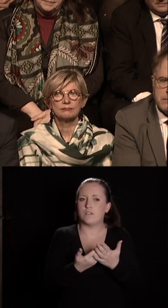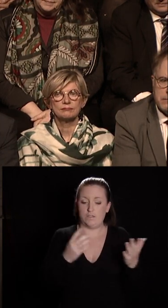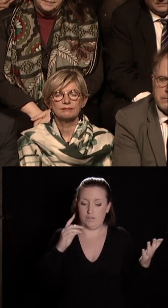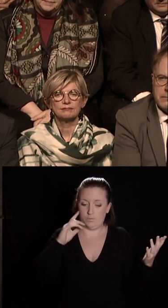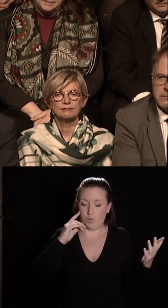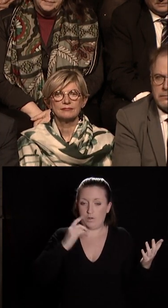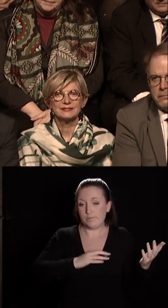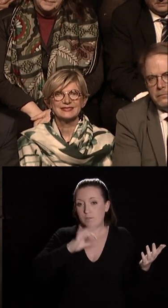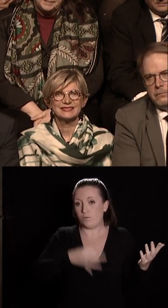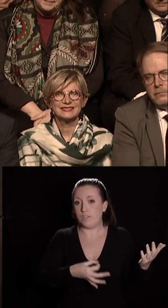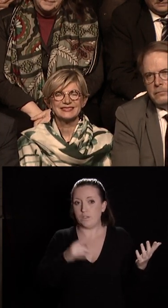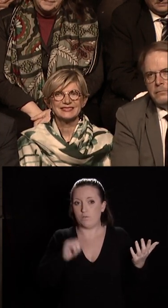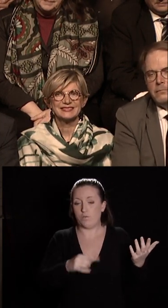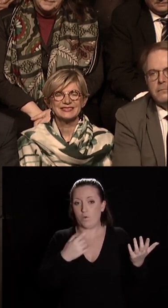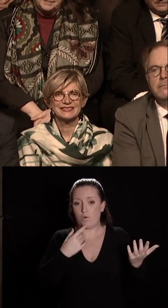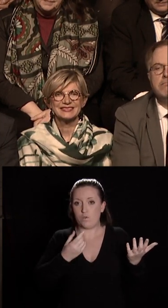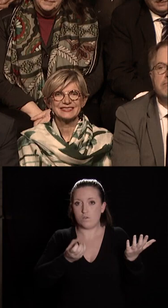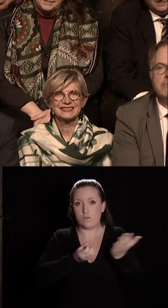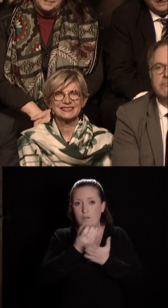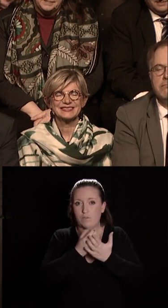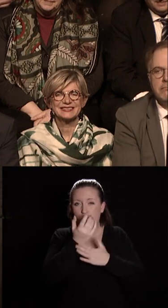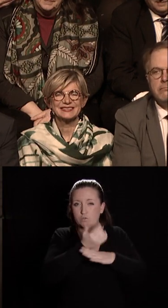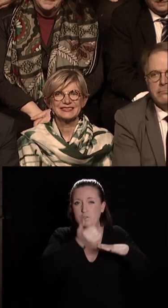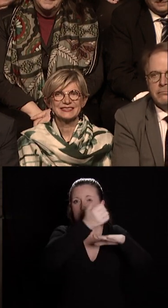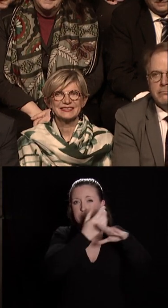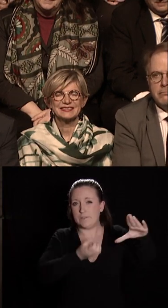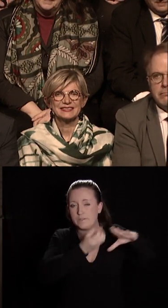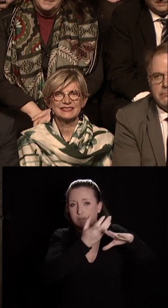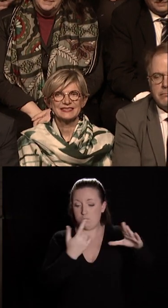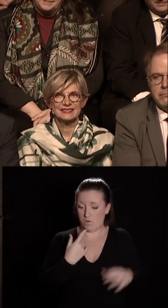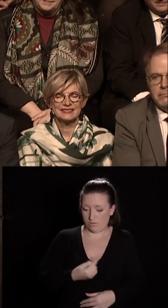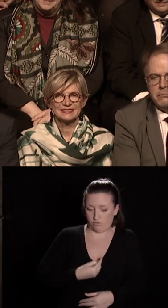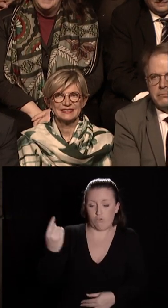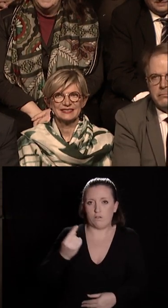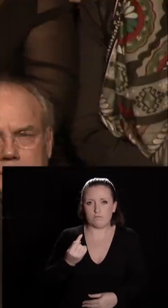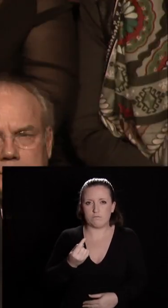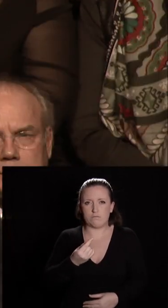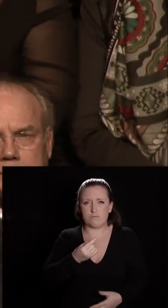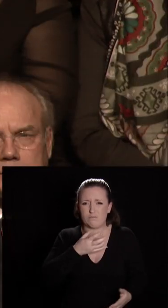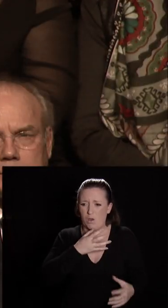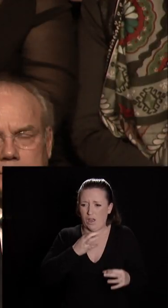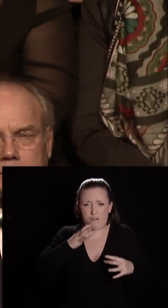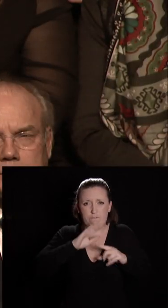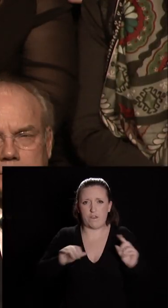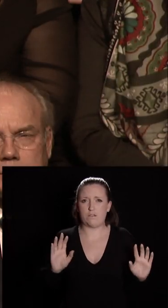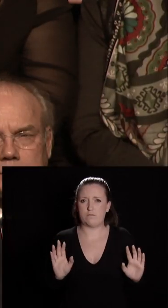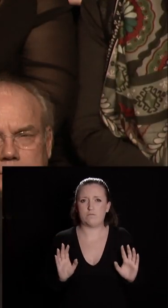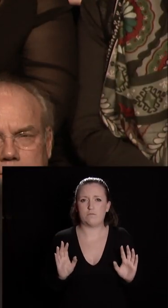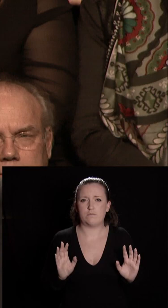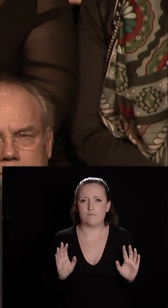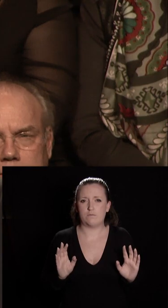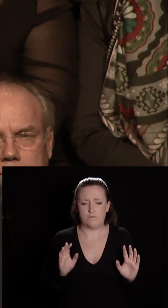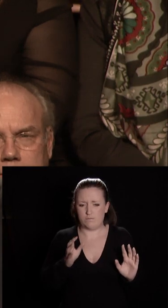il faut que ça monte jusqu'au sommet ce que je suis en train de dire. Seul, on ne peut rien. Seul, on ne peut rien.